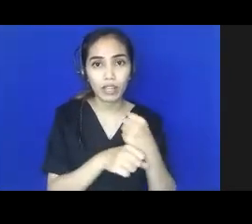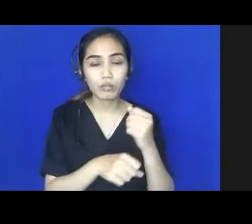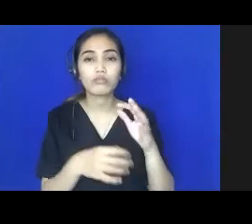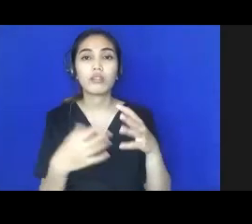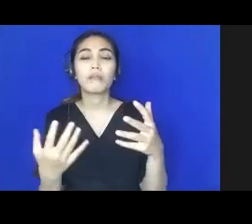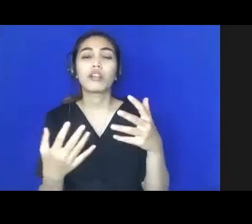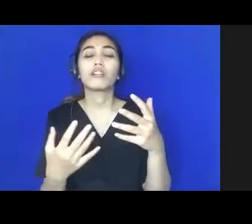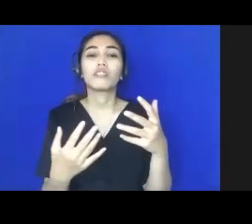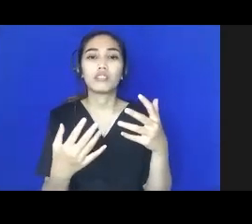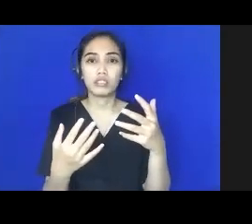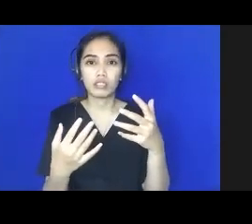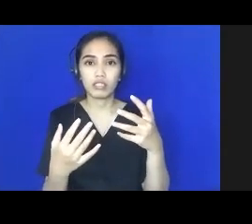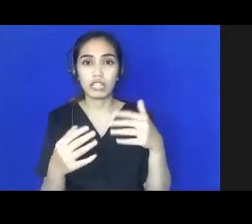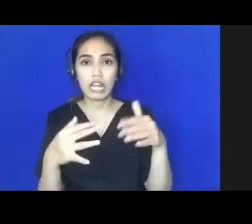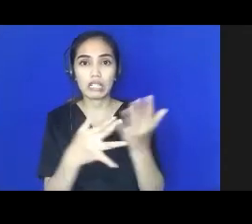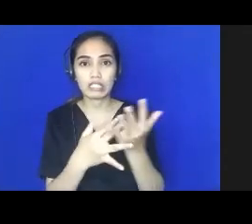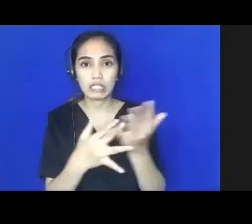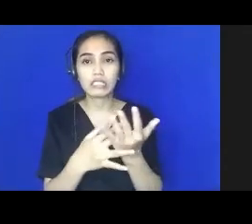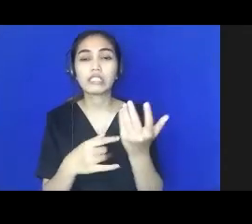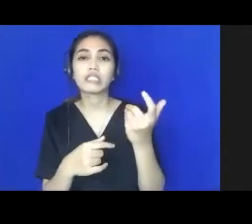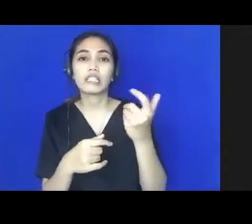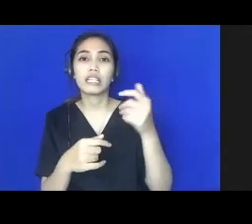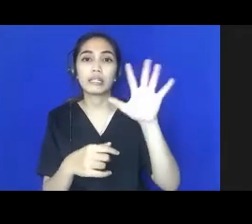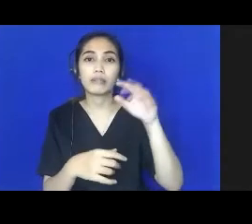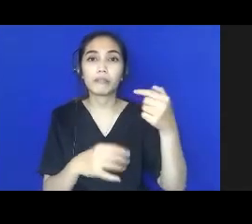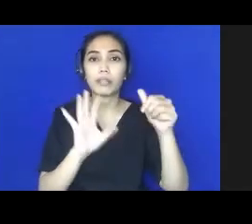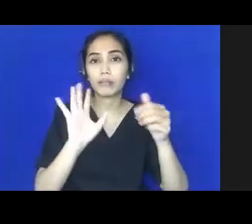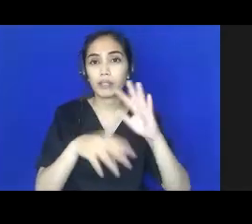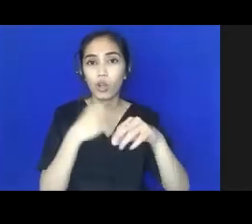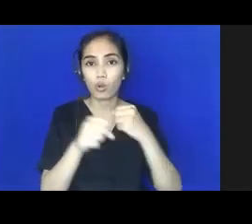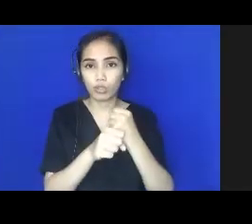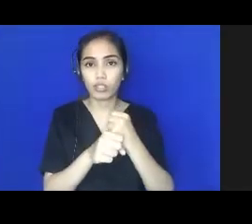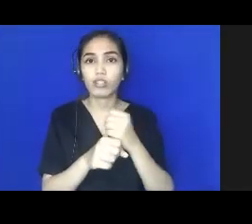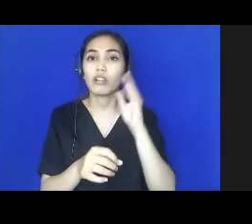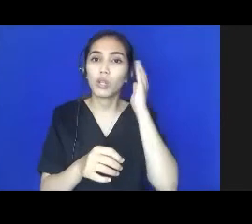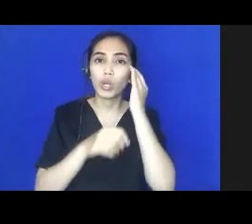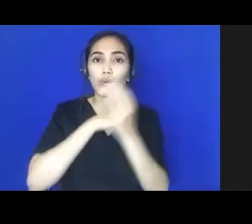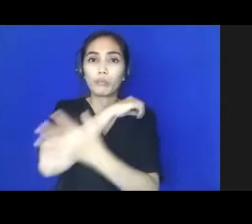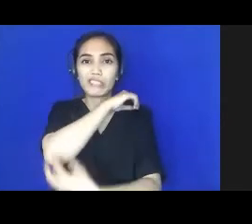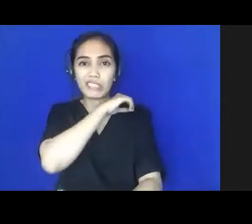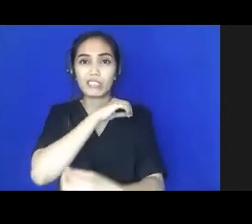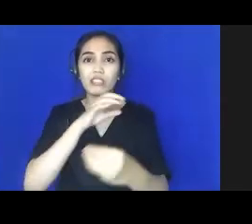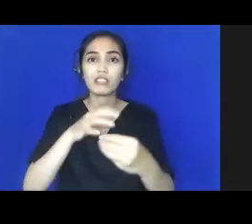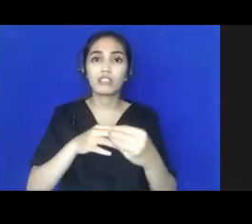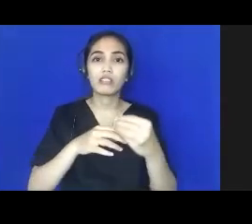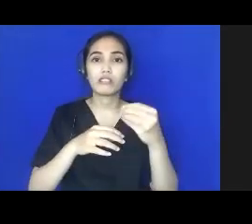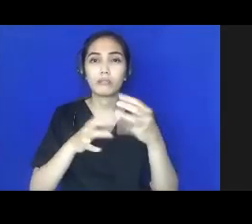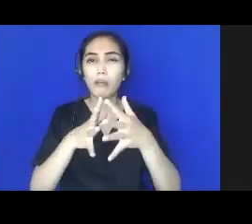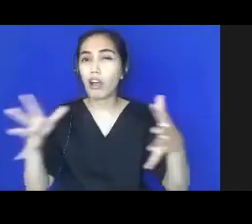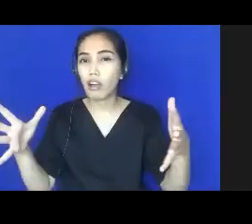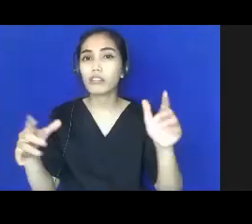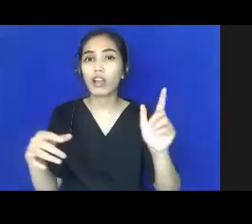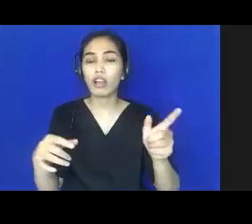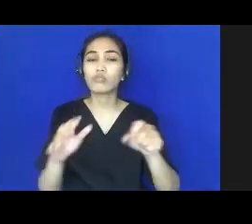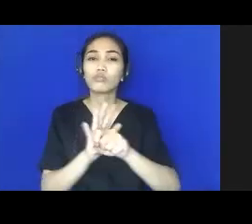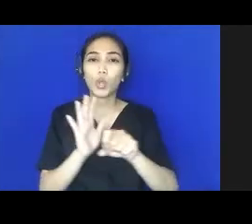menjaga terus-menerus akses yang di usia 5-6 tahun. Kemiskinan ternyata berperan besar. Kalau anaknya dari keluarga